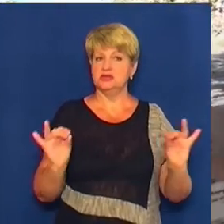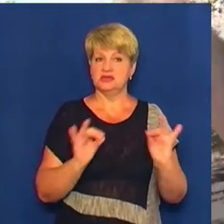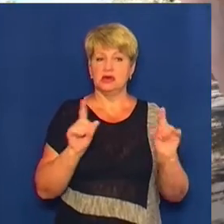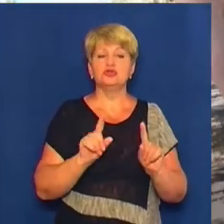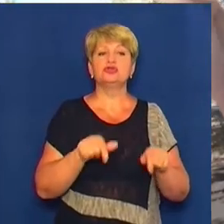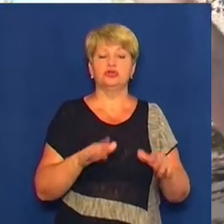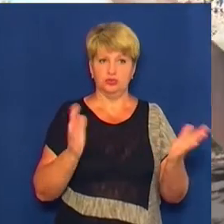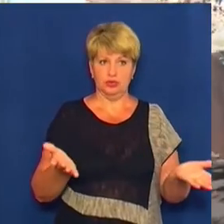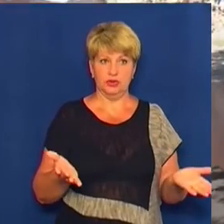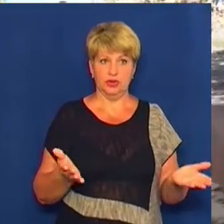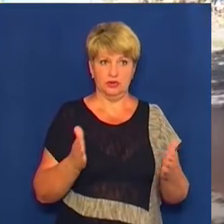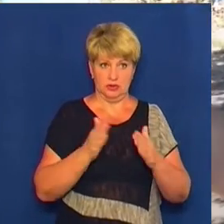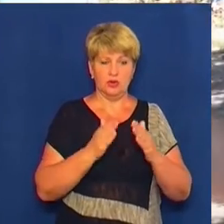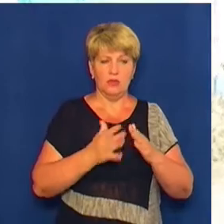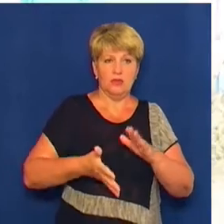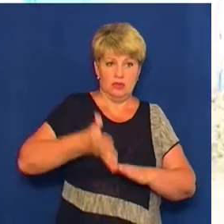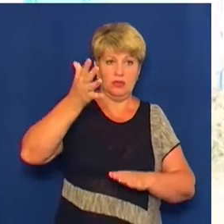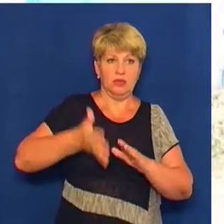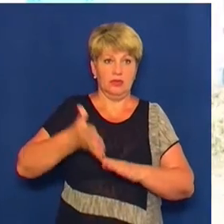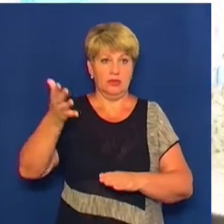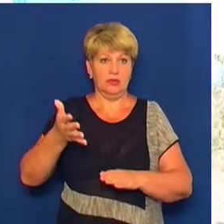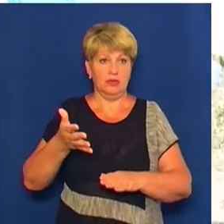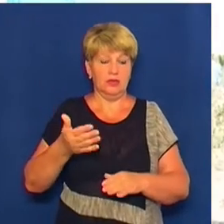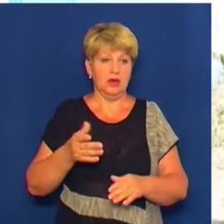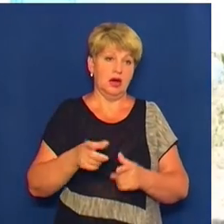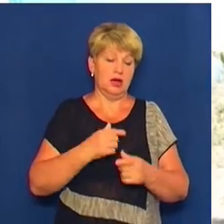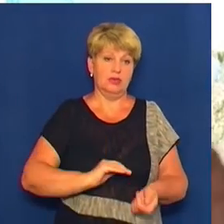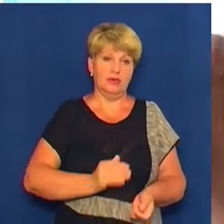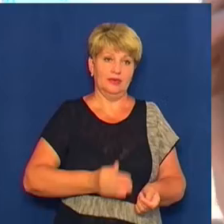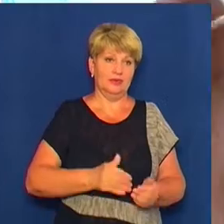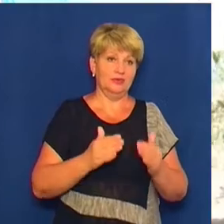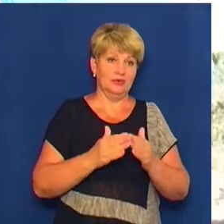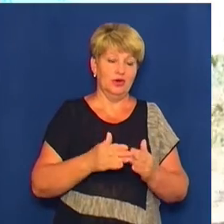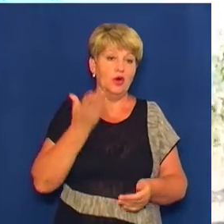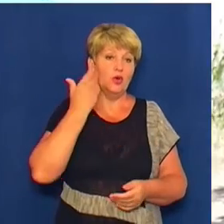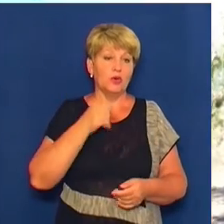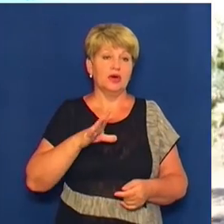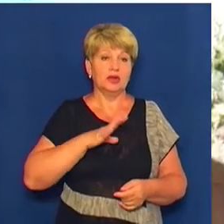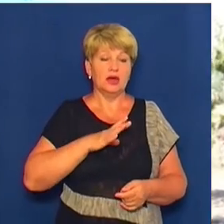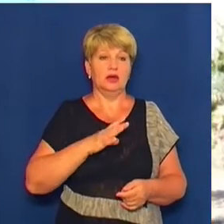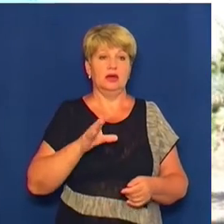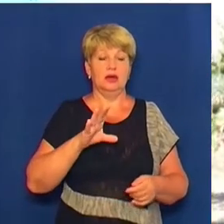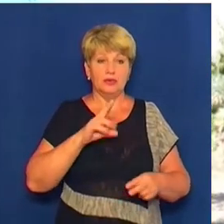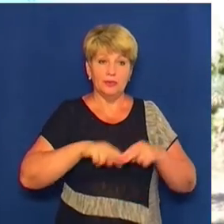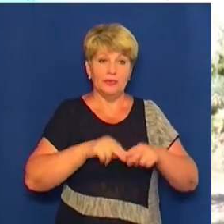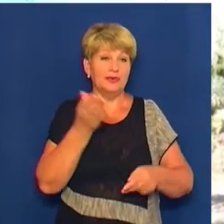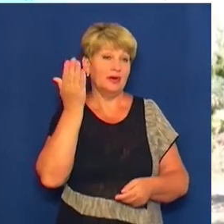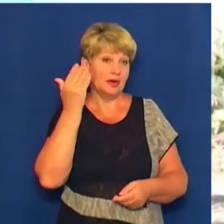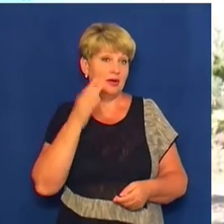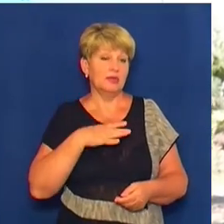Чи небосхлеб, чи приватний будинок. А ми, коли тут робили будівництво, всі дозвіли вбирали, археологи,